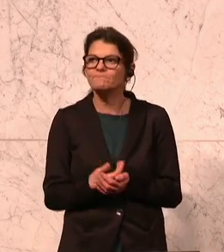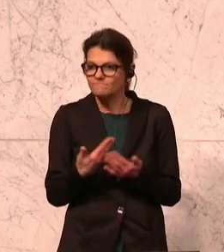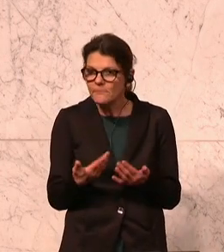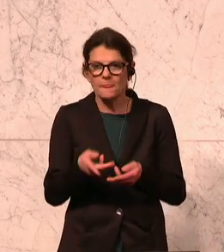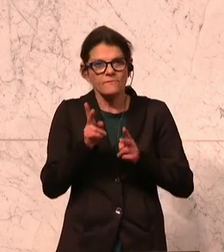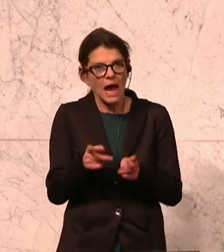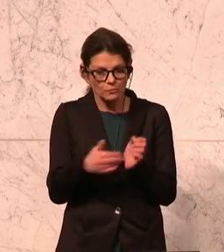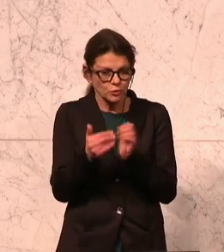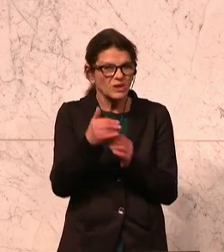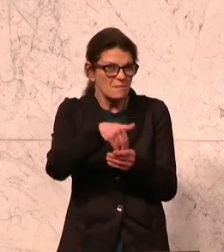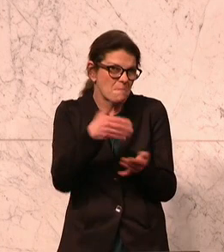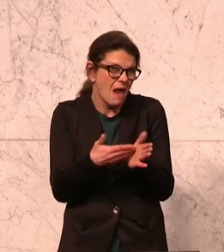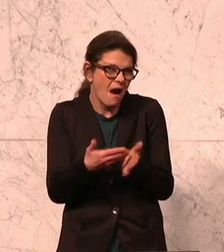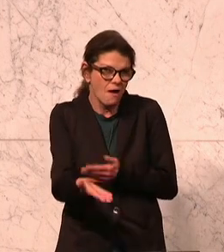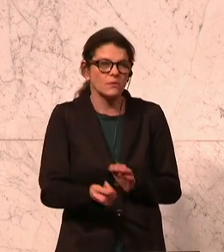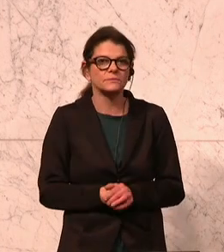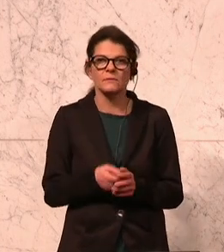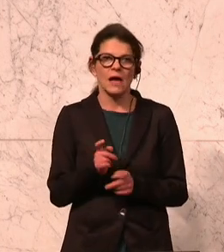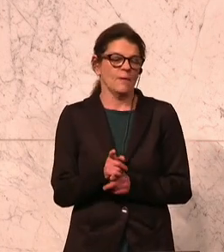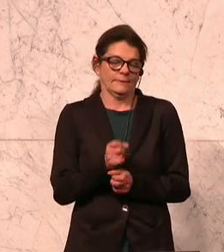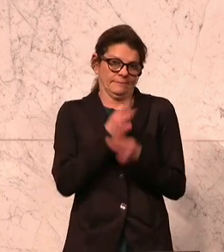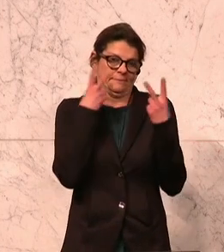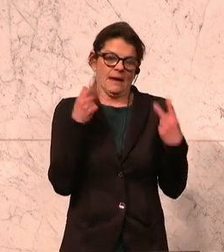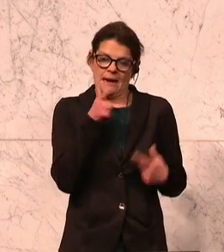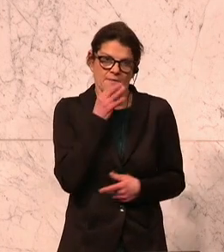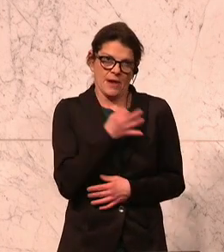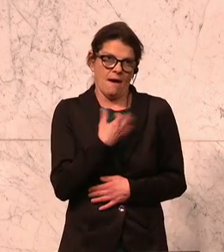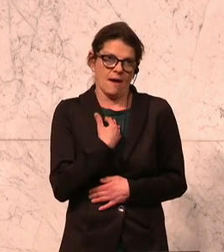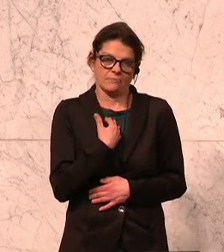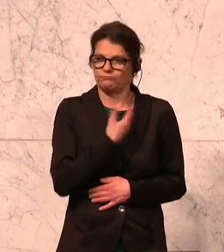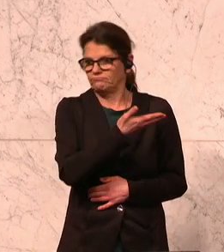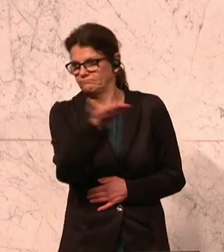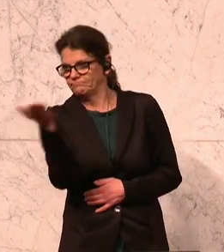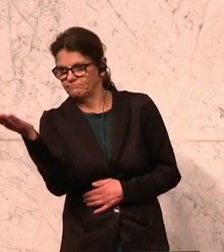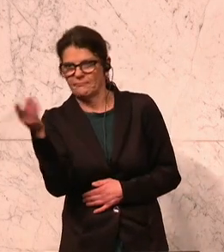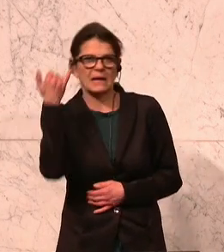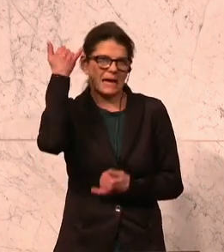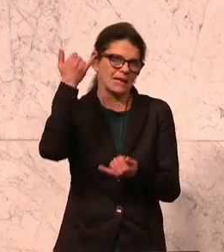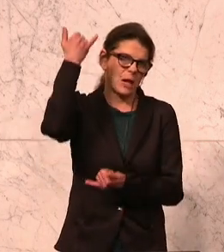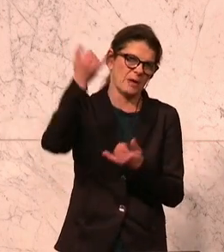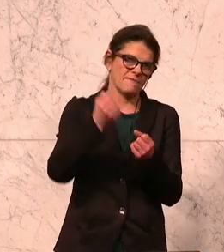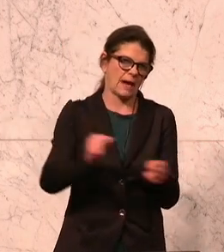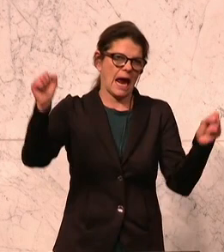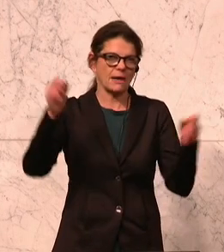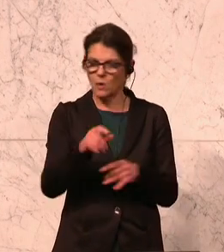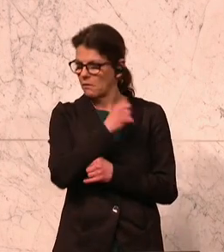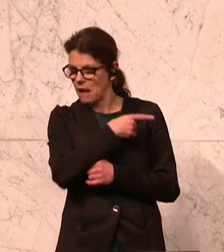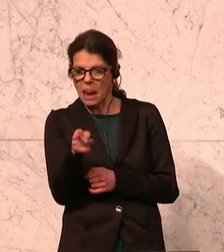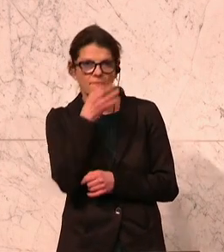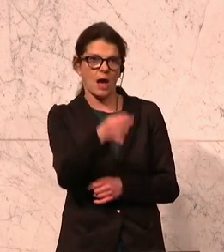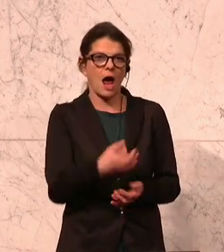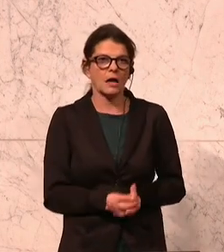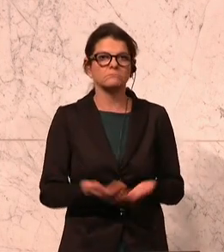in diesem System brauchen. Und keine Frage, da können Sie wahrscheinlich ideologiefrei jeden fragen,